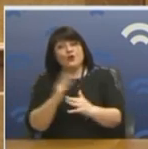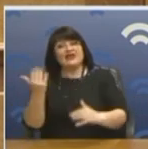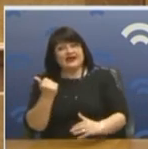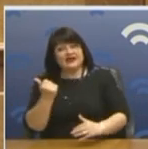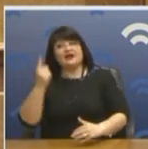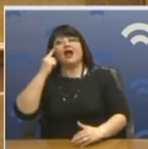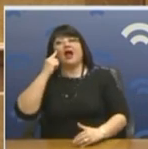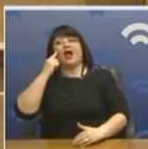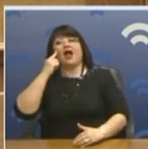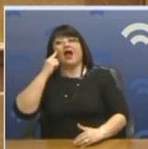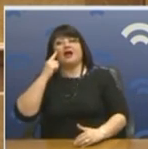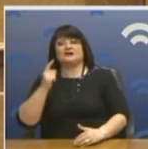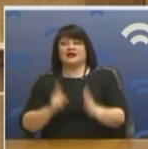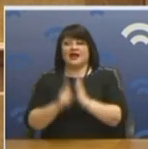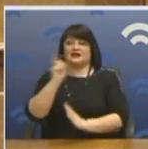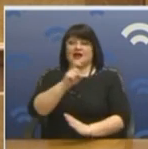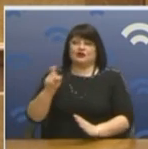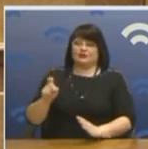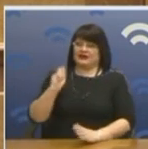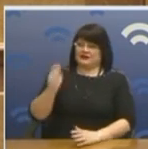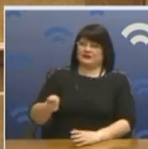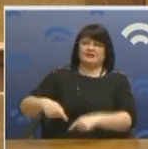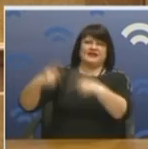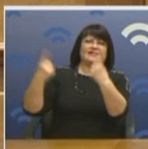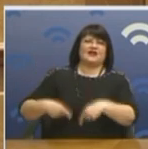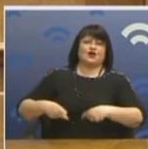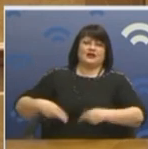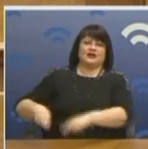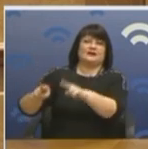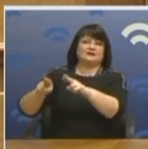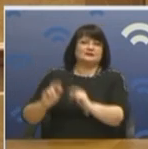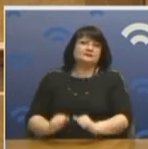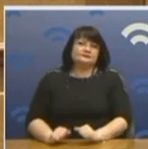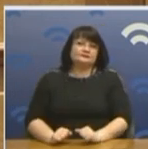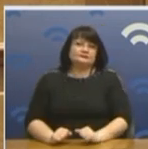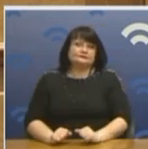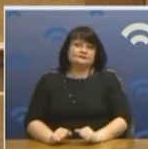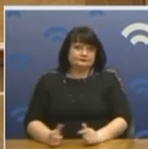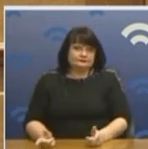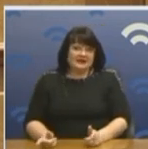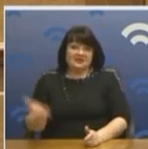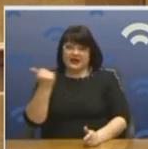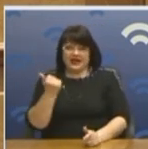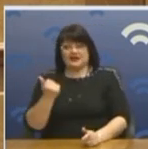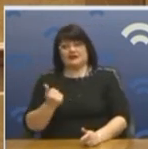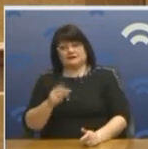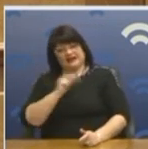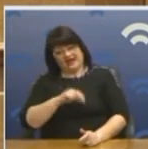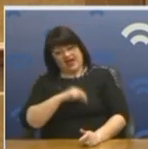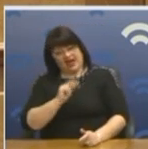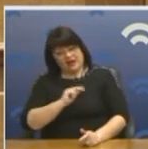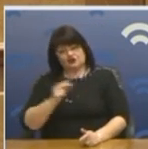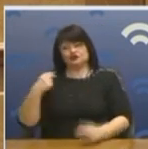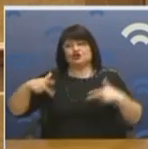κράτος με 10-11 εκατομμύρια ευρώ. Ακούστε. Ο επιχειρηματίας που επενδύει, δεν έχει καθόλου ρίσκο. Είτε δουλεύει, δουλεύει, θα